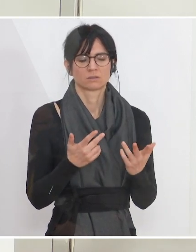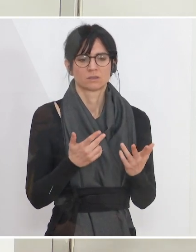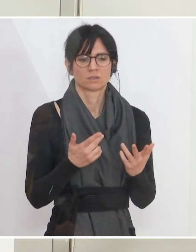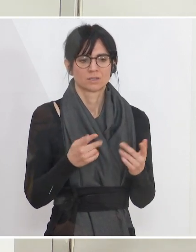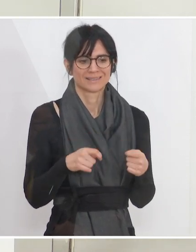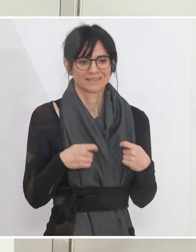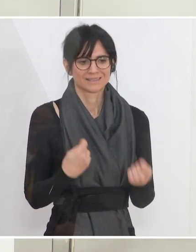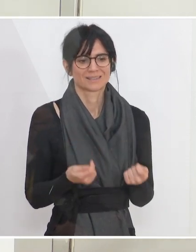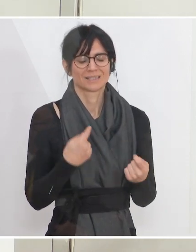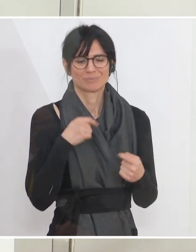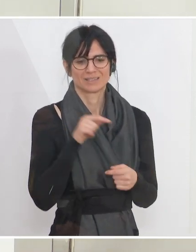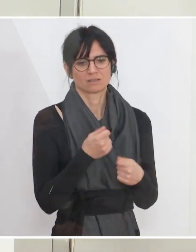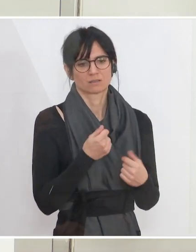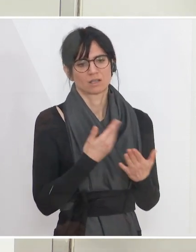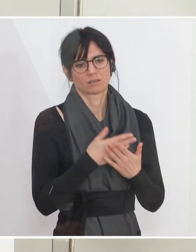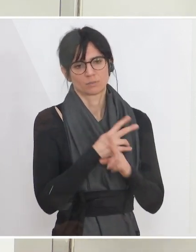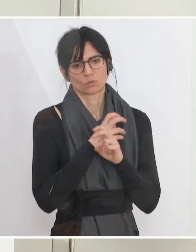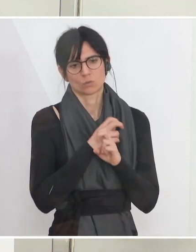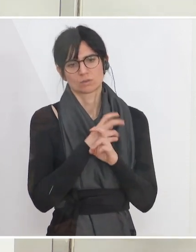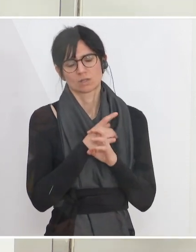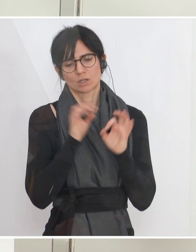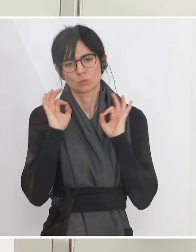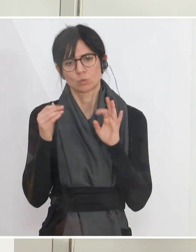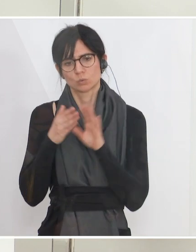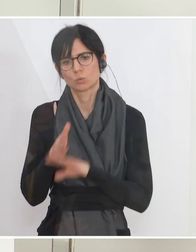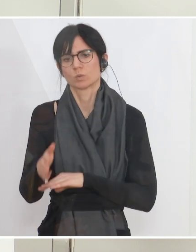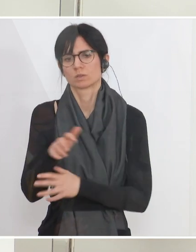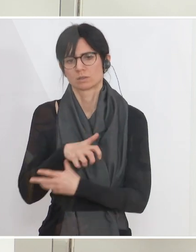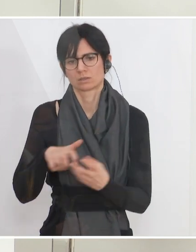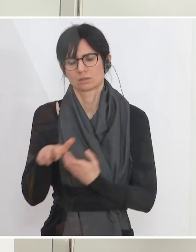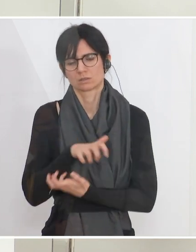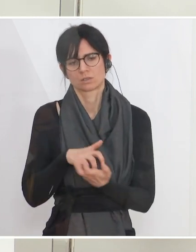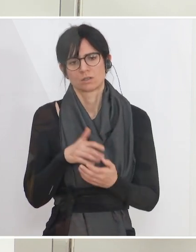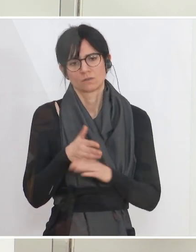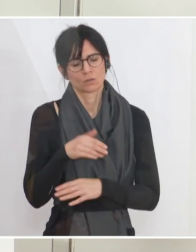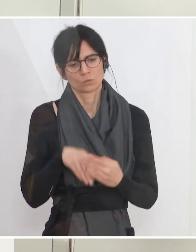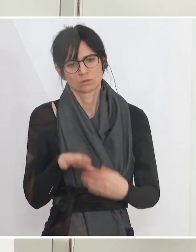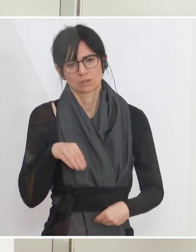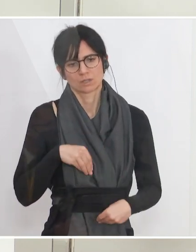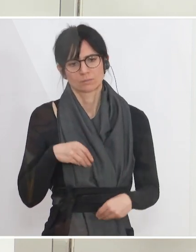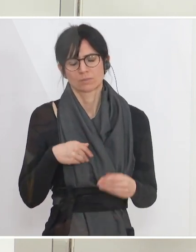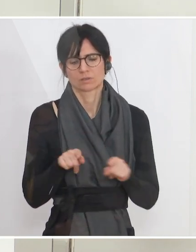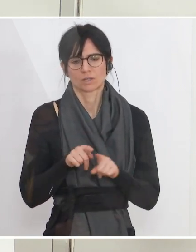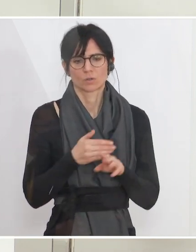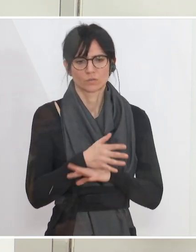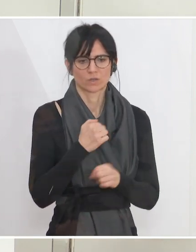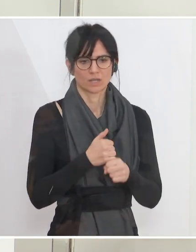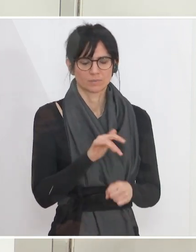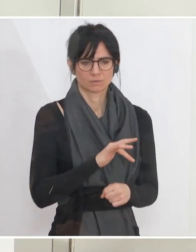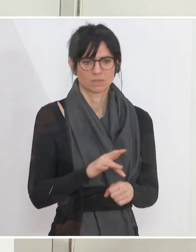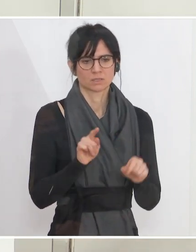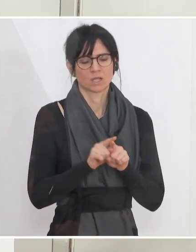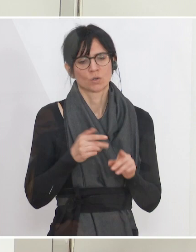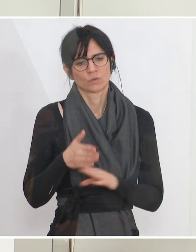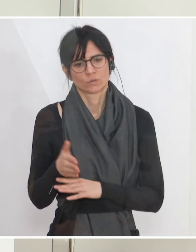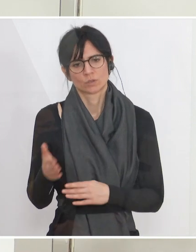Geld geben, wie es auch braucht, um Österreich besser durch diese Krise zu bekommen. Das gilt für Unternehmen, genauso wie auch für Arbeitsplätze, aber